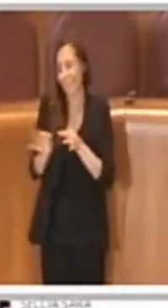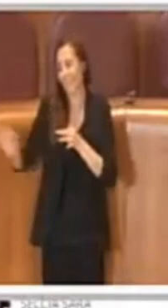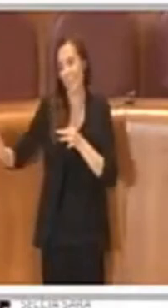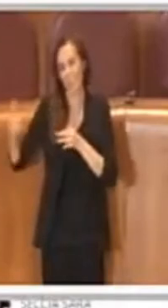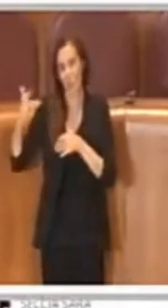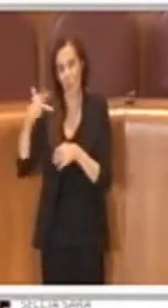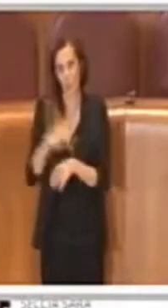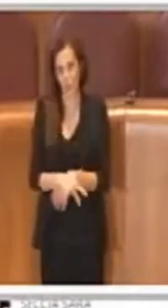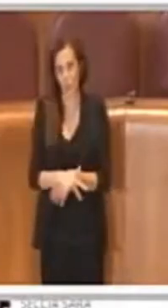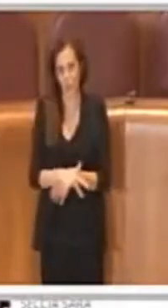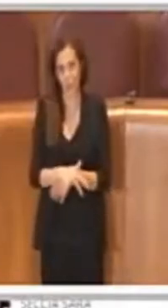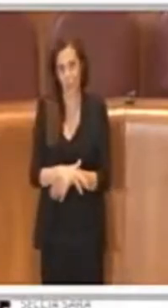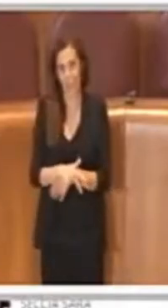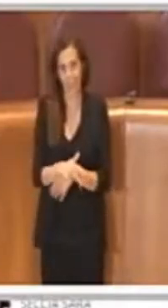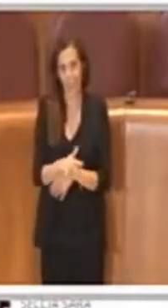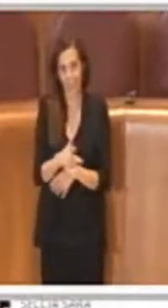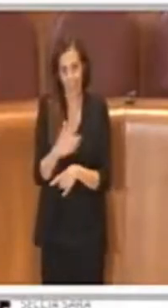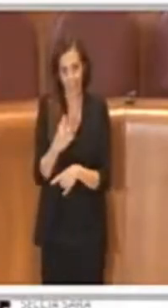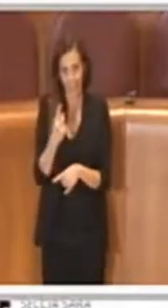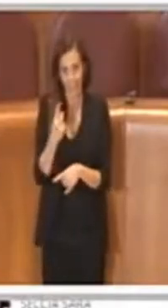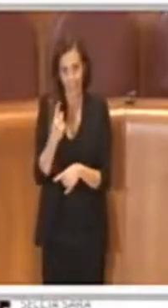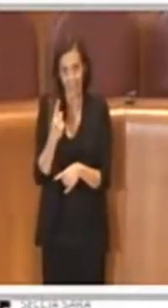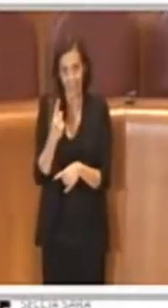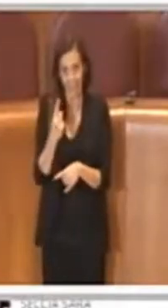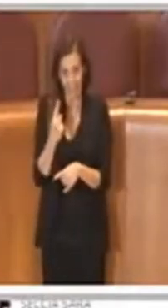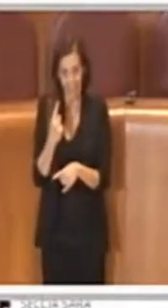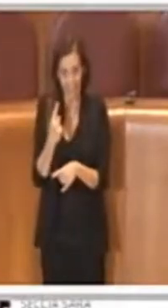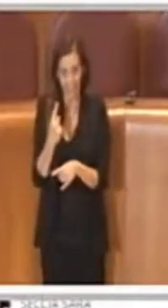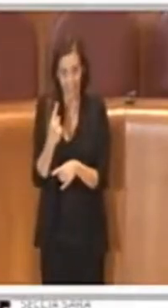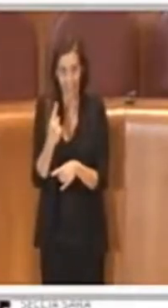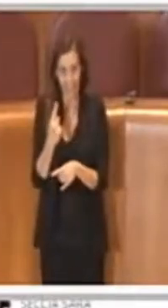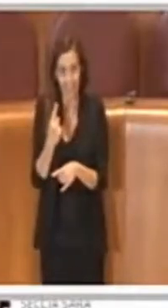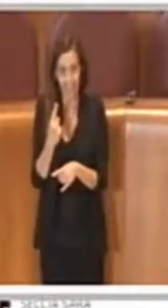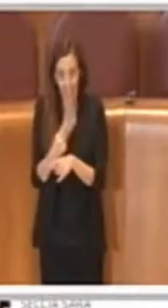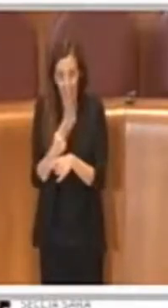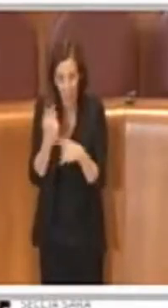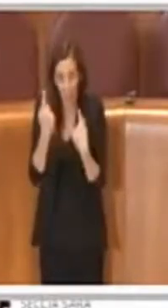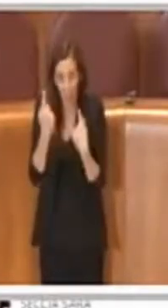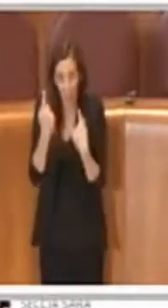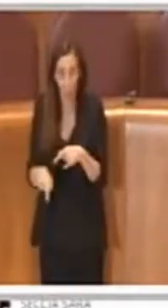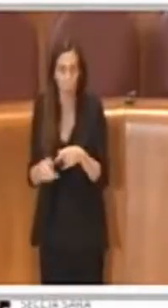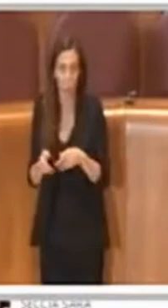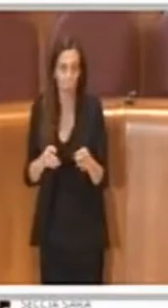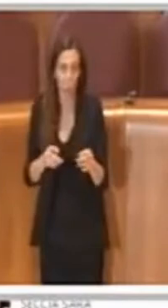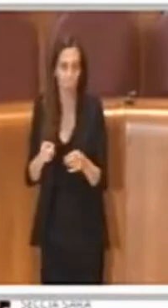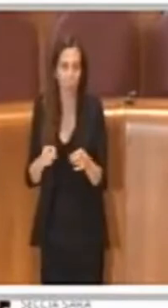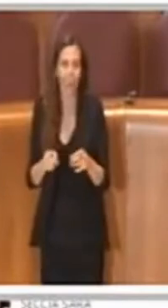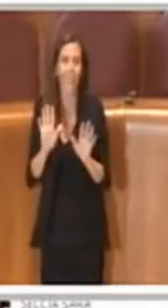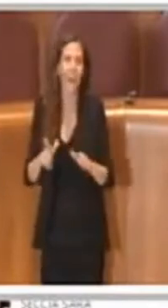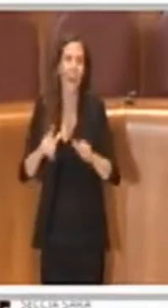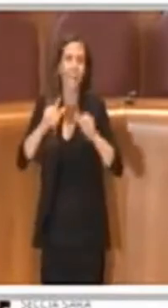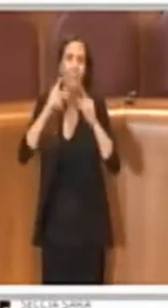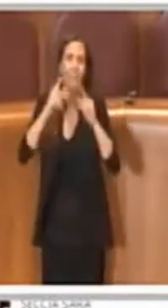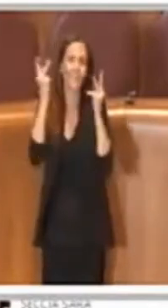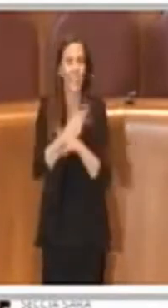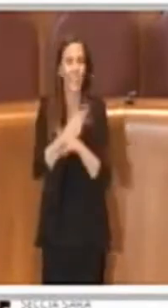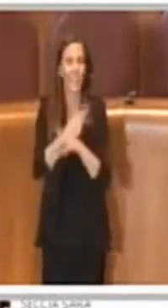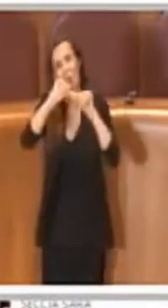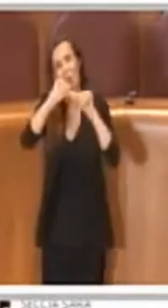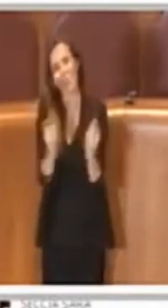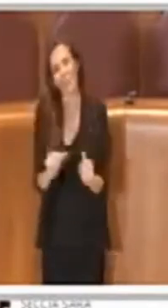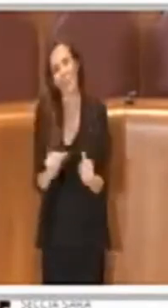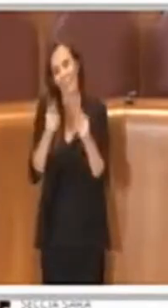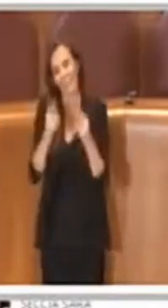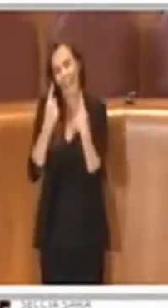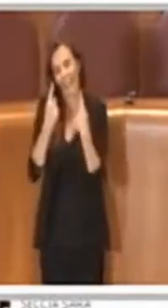che deve essere fatta anche adesso, ma in una modalità sinceramente diversa da come